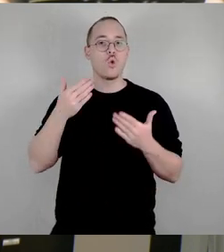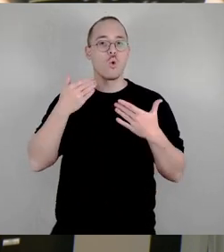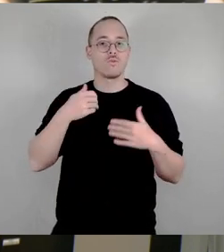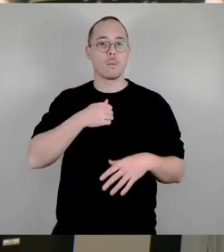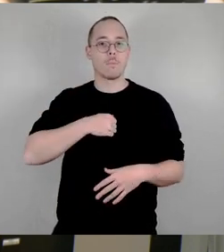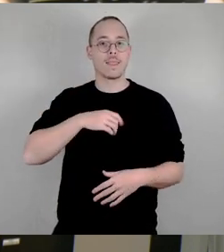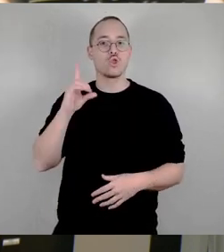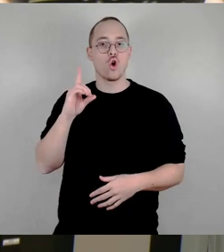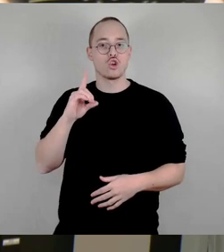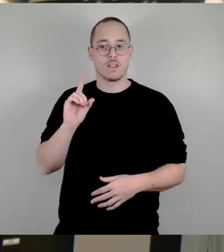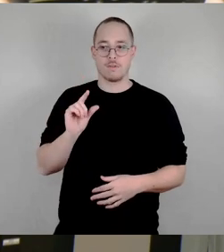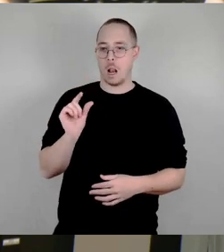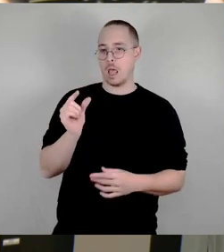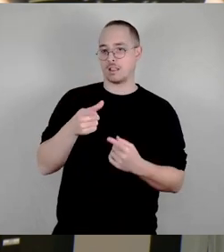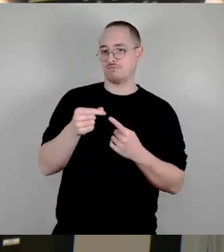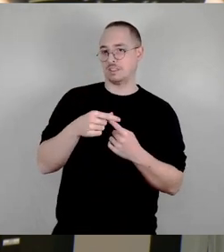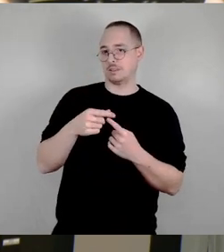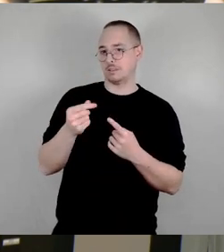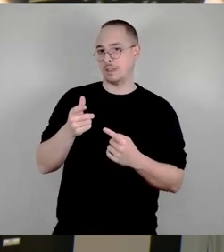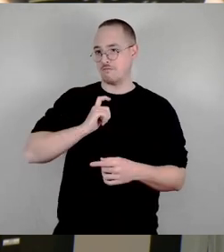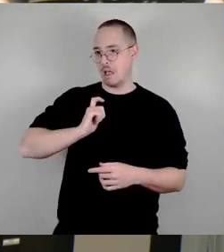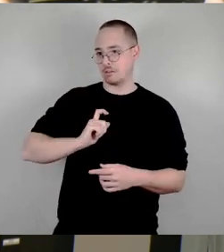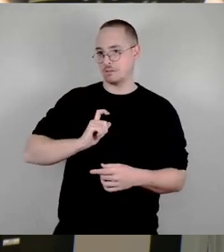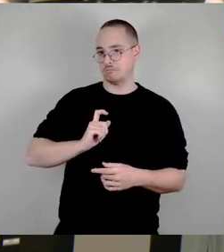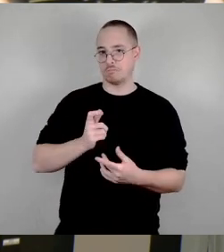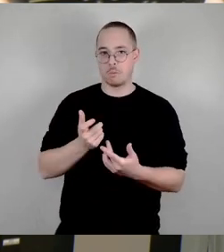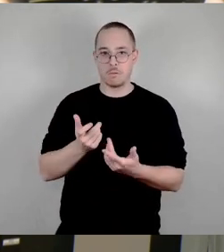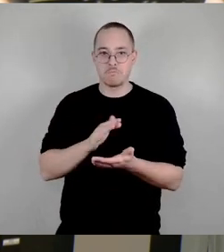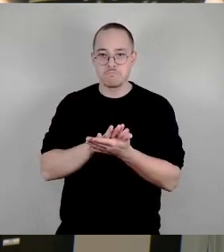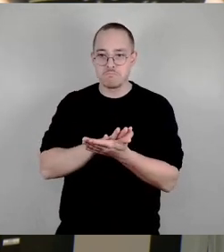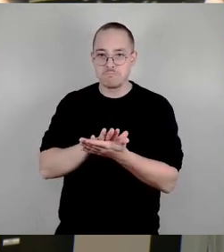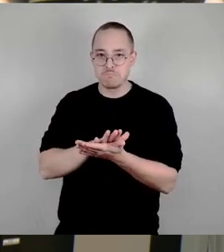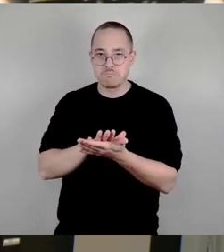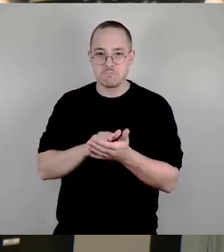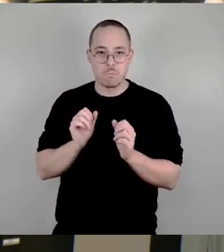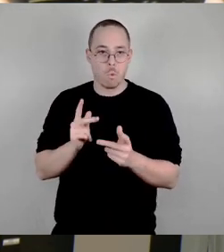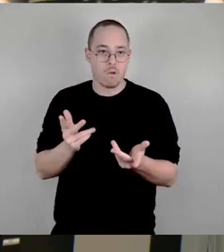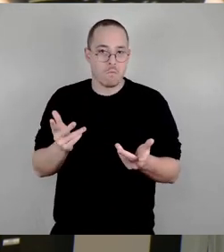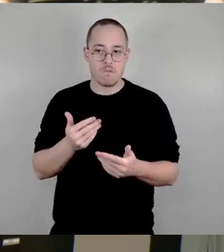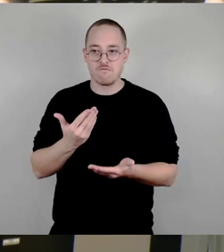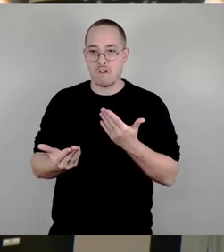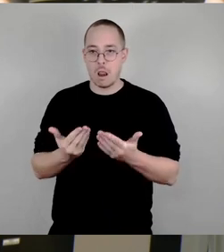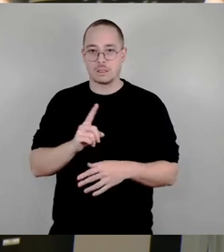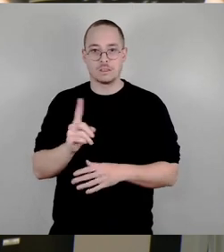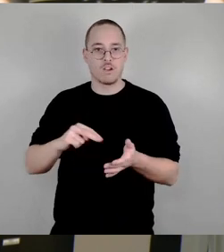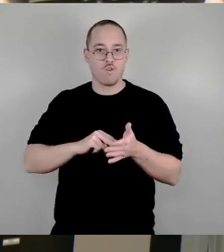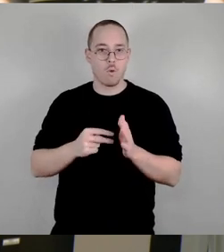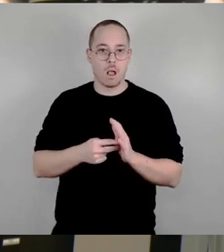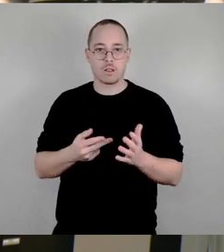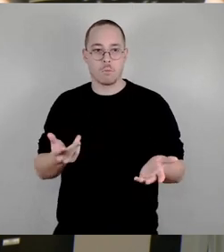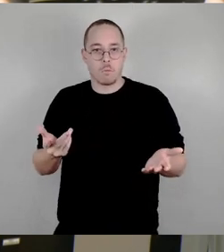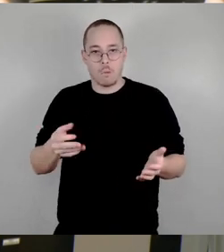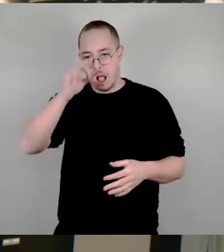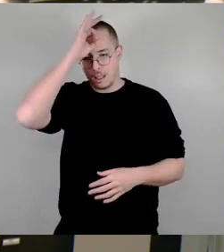wahrscheinlich der Aschenbach nie drauf vorbereitet oder musste noch an der letzten Rechtslage kämpfen, wissen wir nie, aber sowas ist einfach nicht